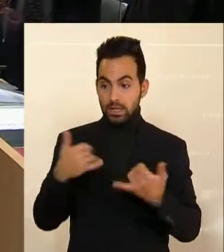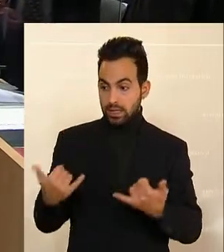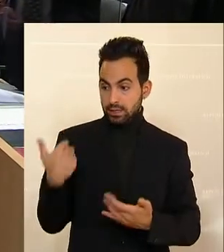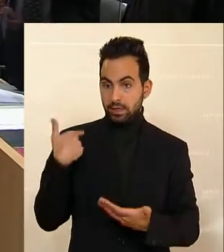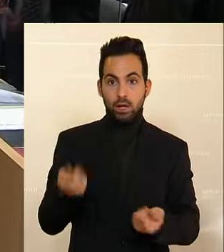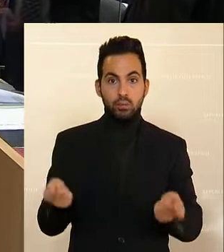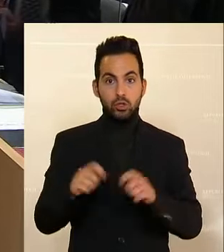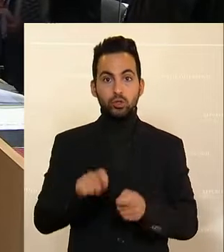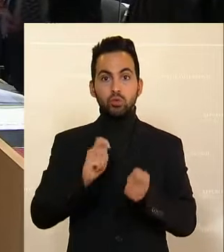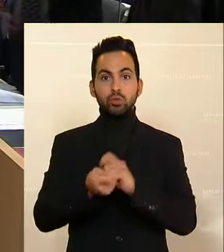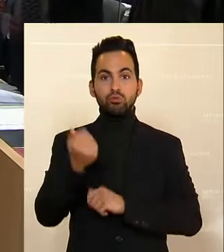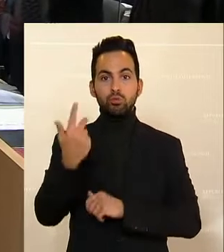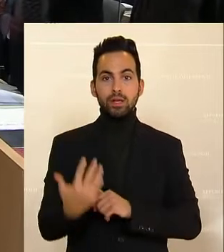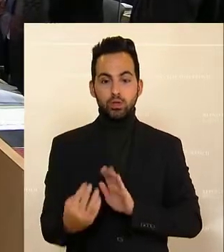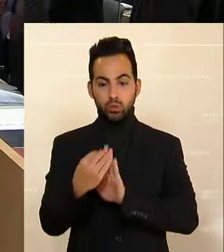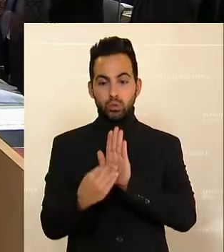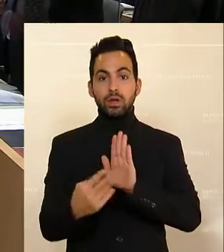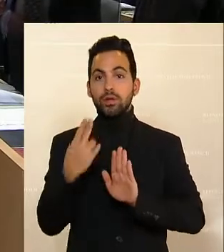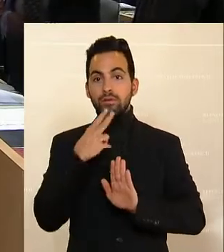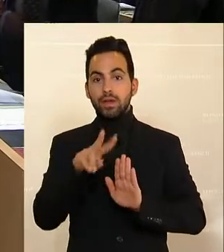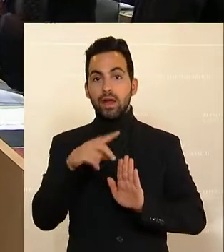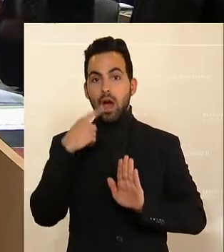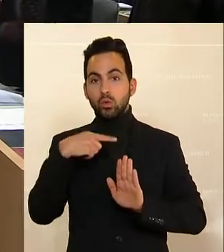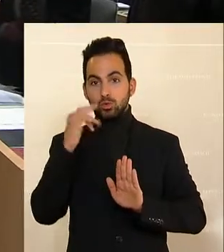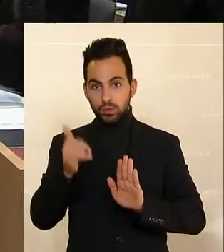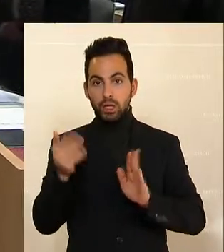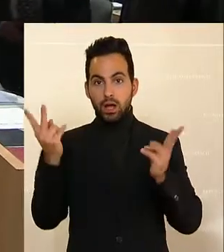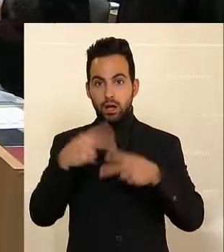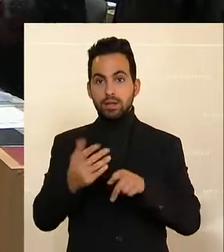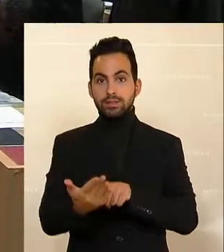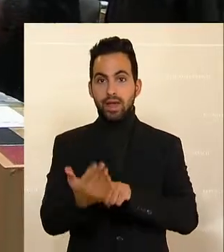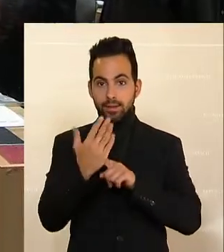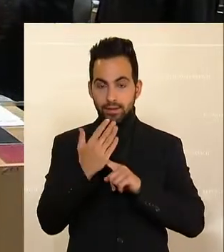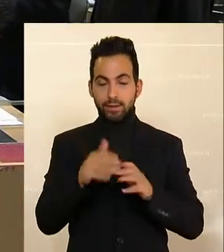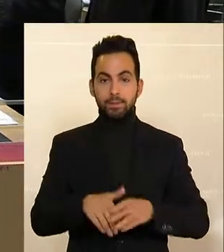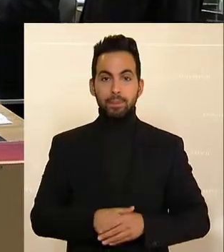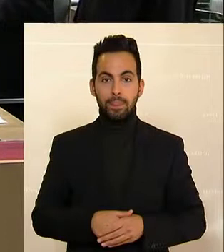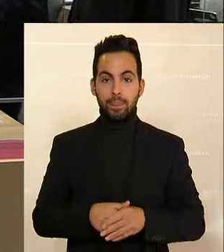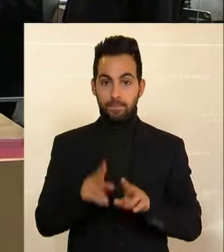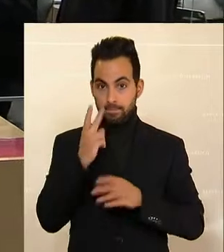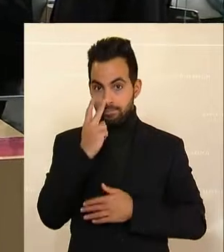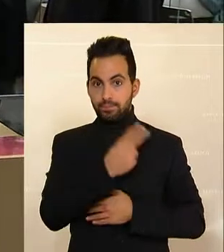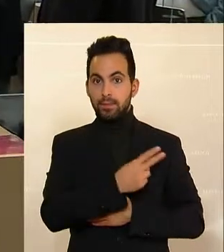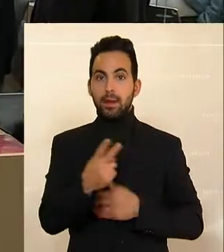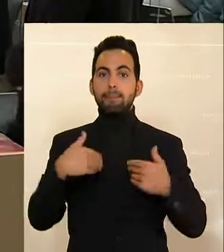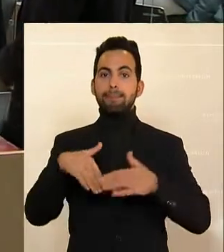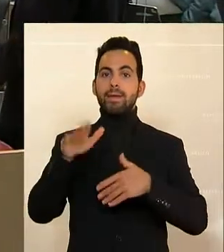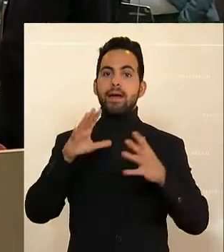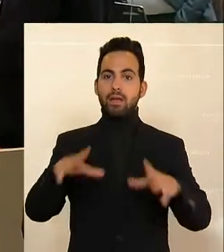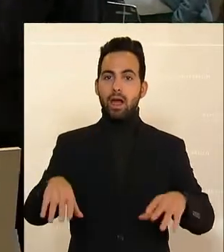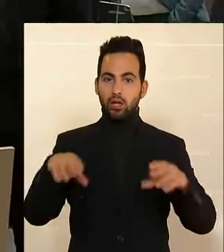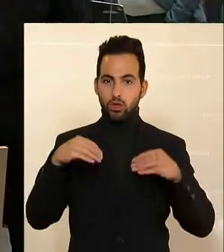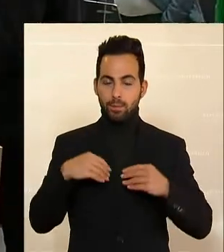beschlossenen Unnummerierung. Wer spricht sich dafür aus? Ich bitte um ein Zeichen. Das ist mit Mehrheit so